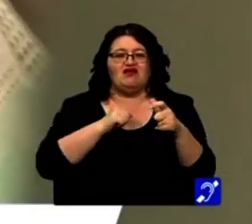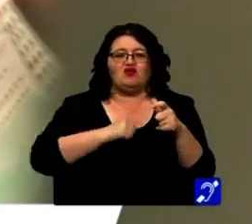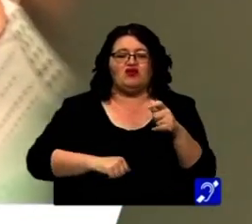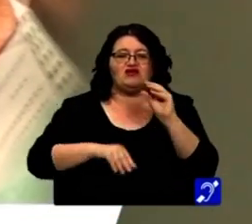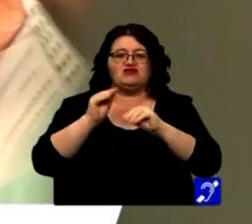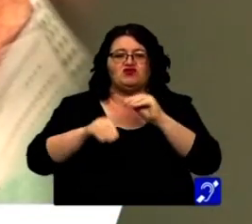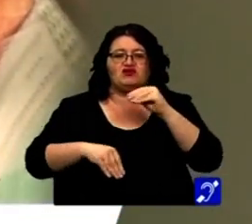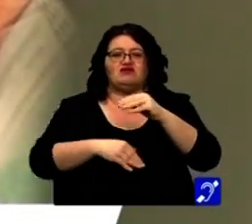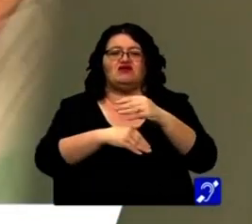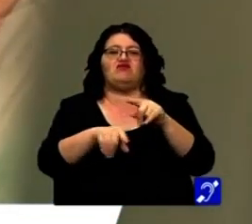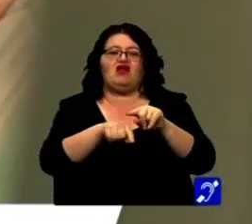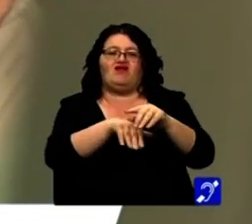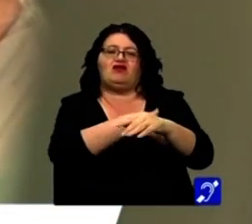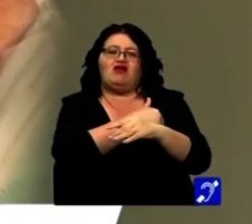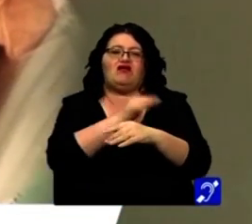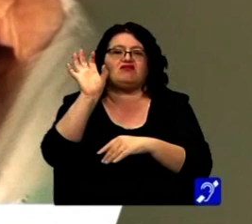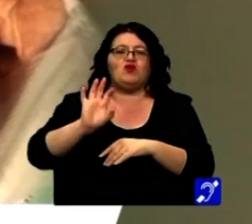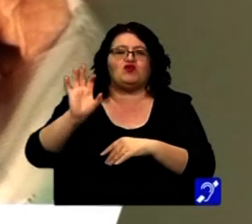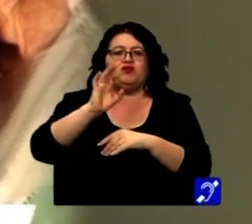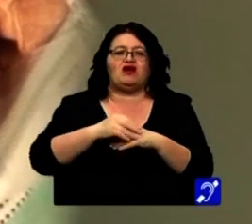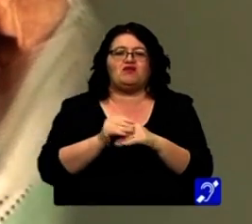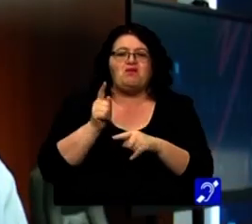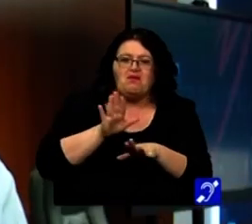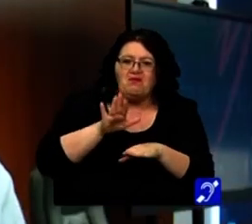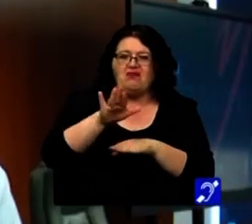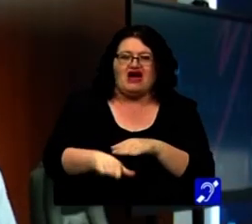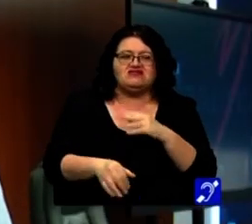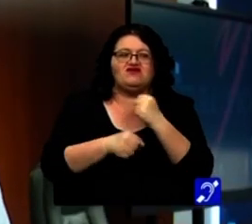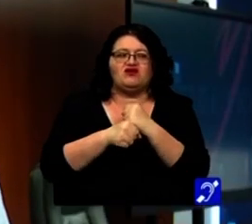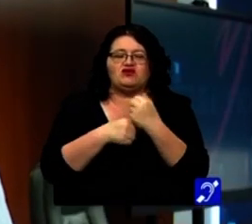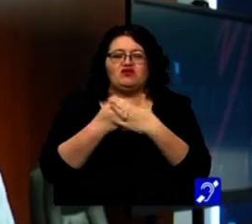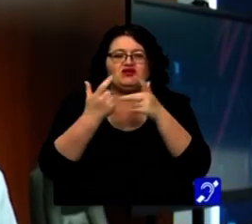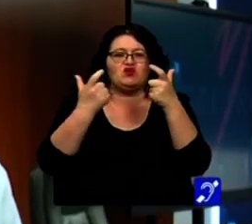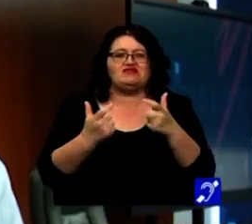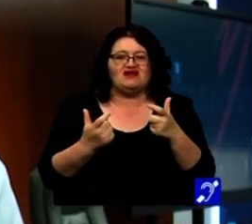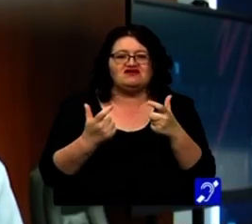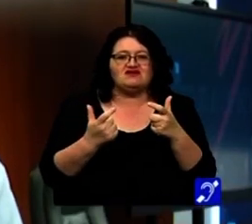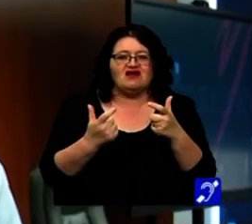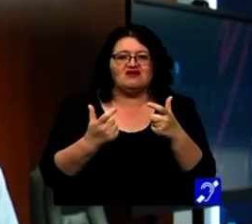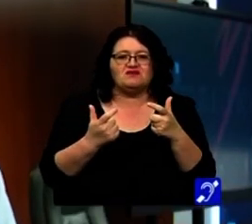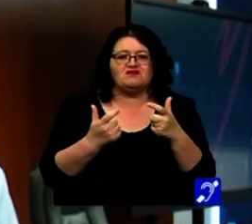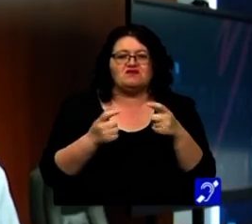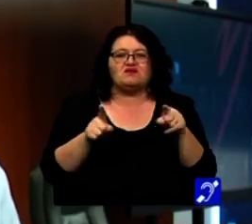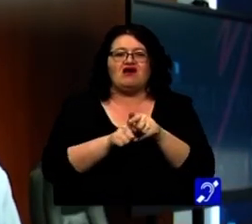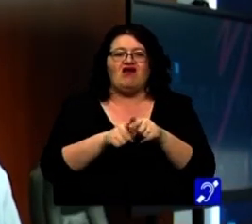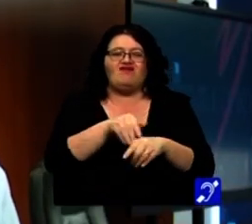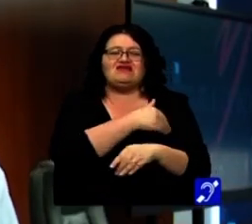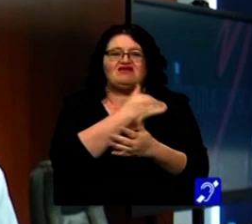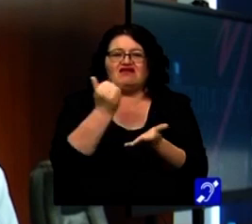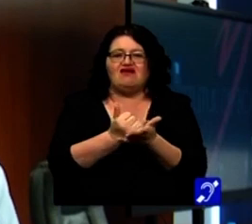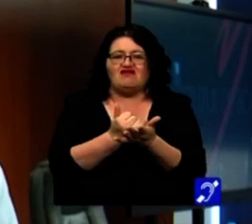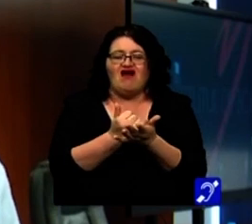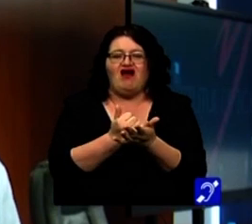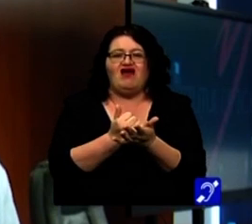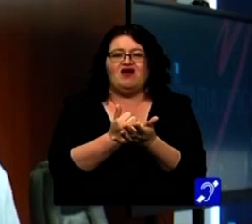operație dotată la standarde europene. Acest pas făcut către o secție la standarde reale,